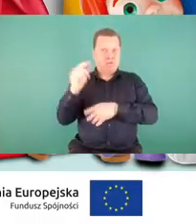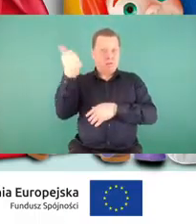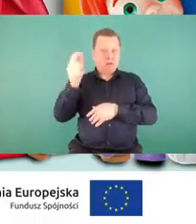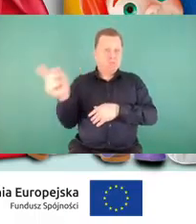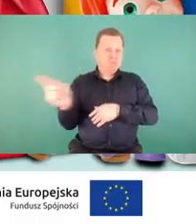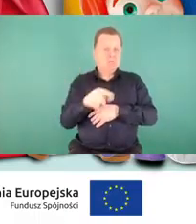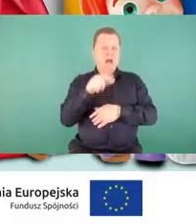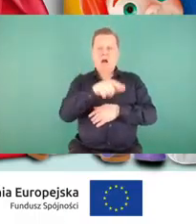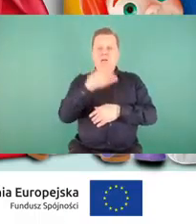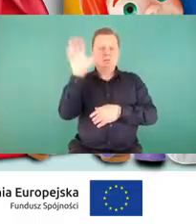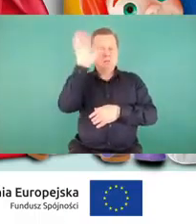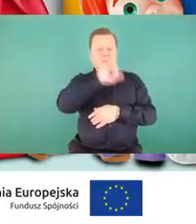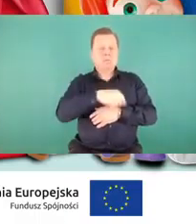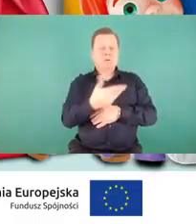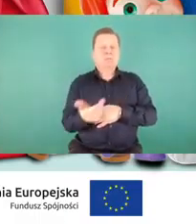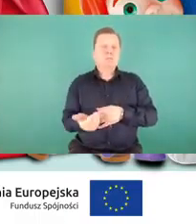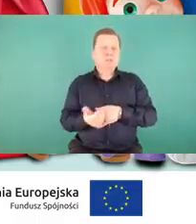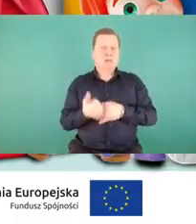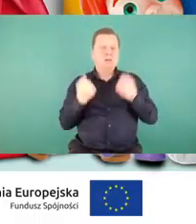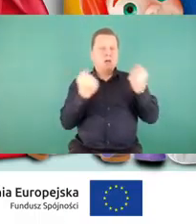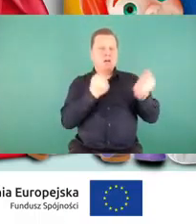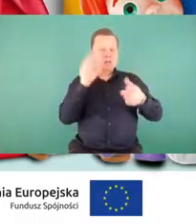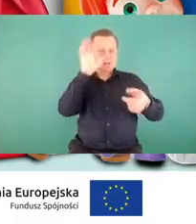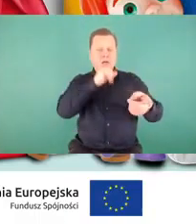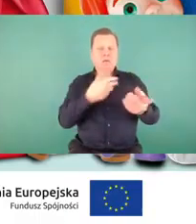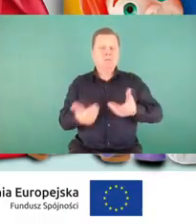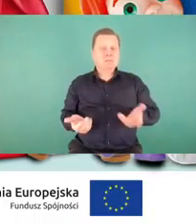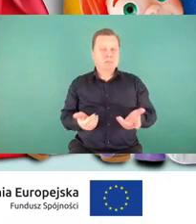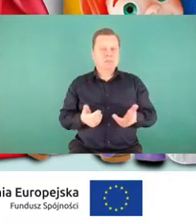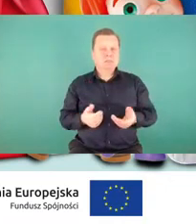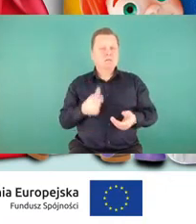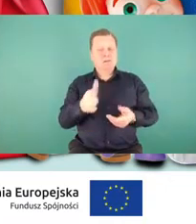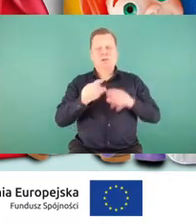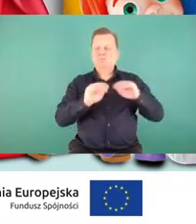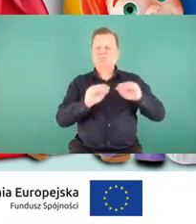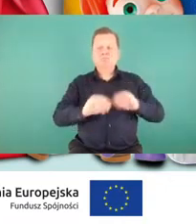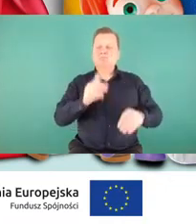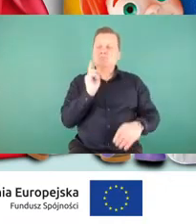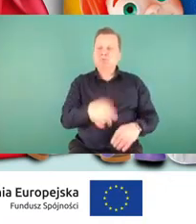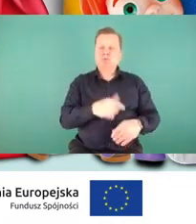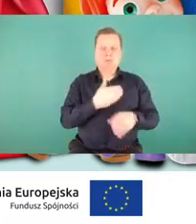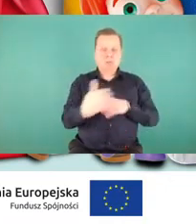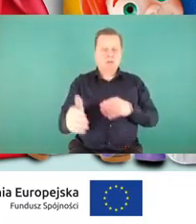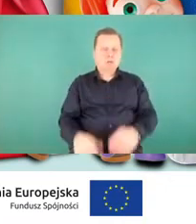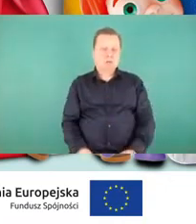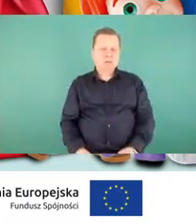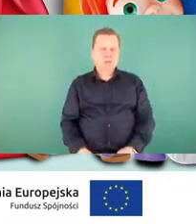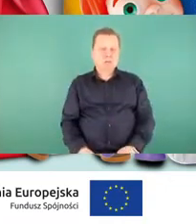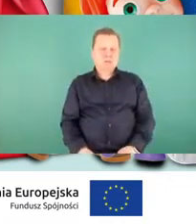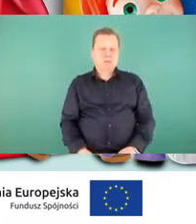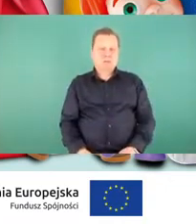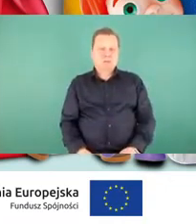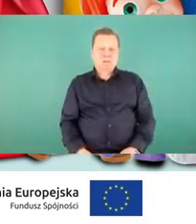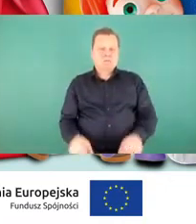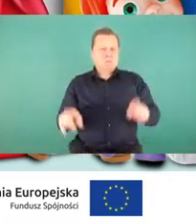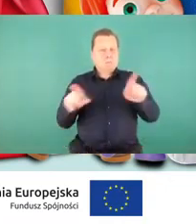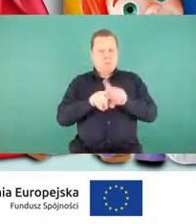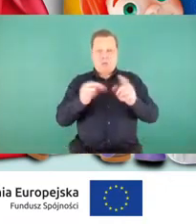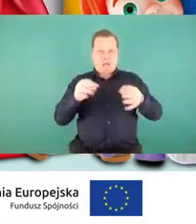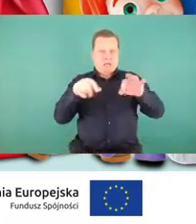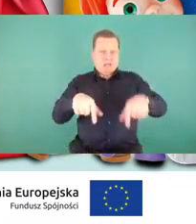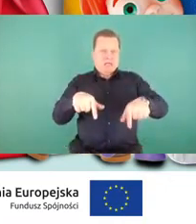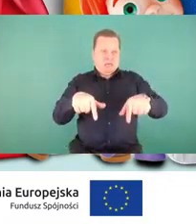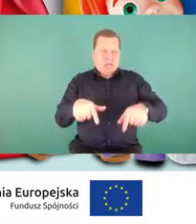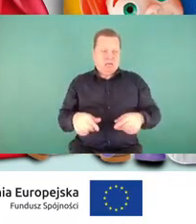o tym. I dlatego tak cenne jest, żeby takie akcje powstawały właśnie jak ta, aby właśnie